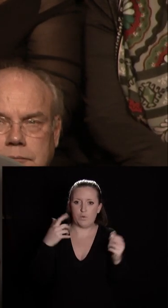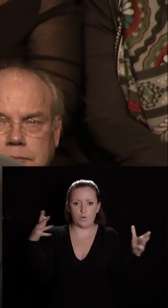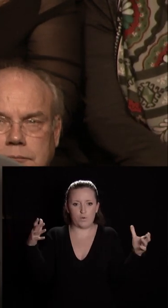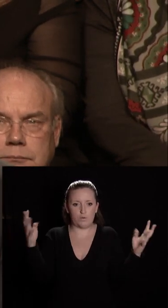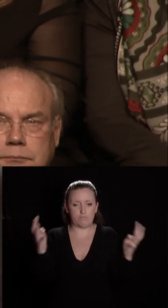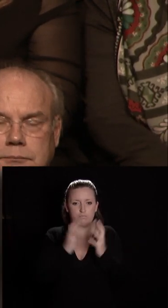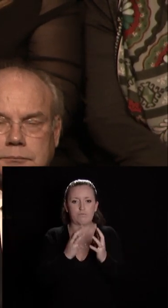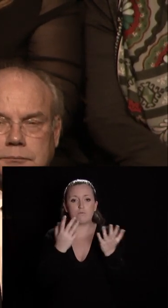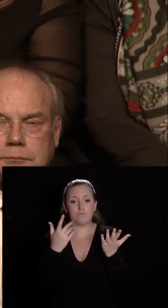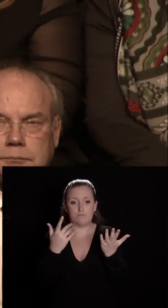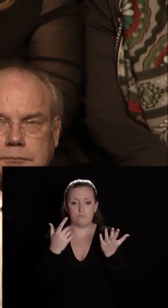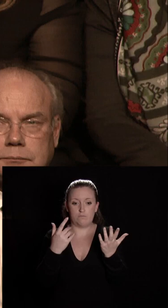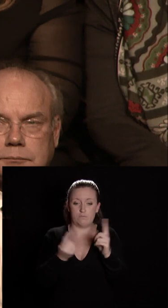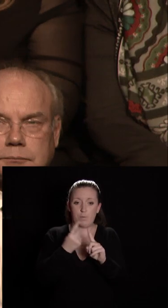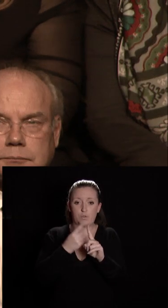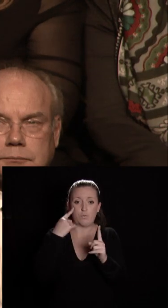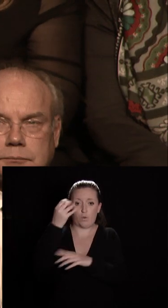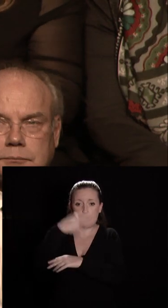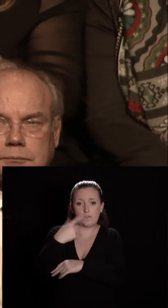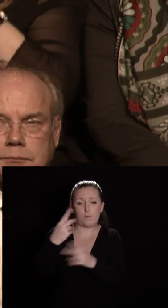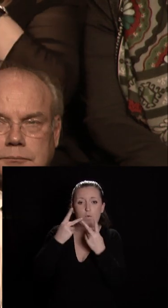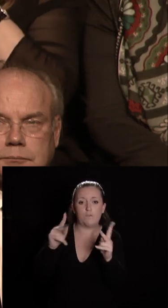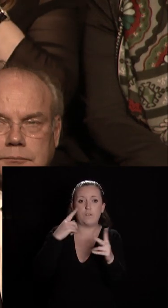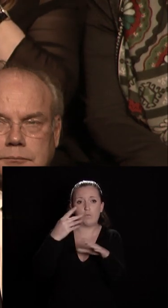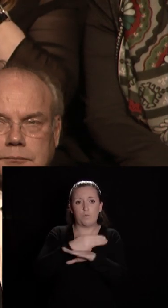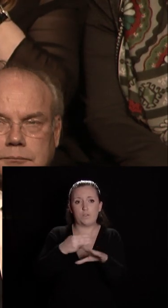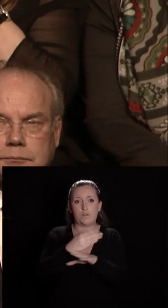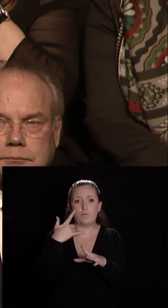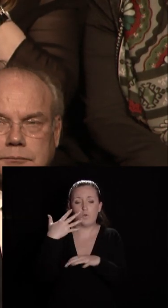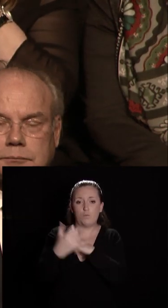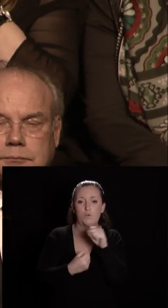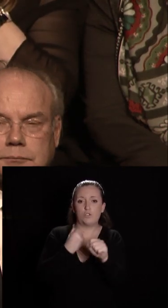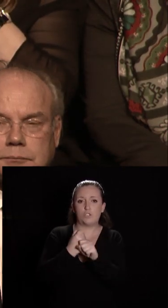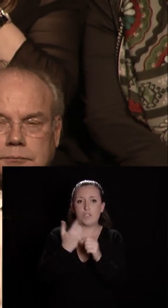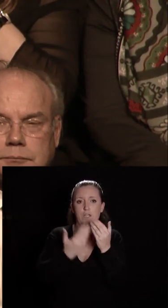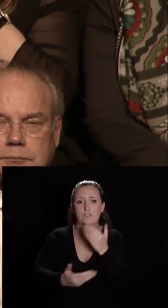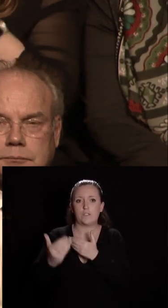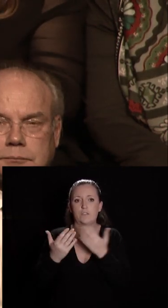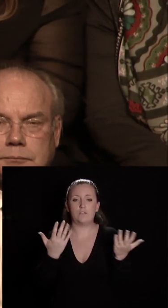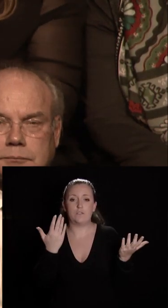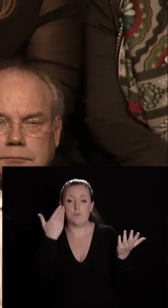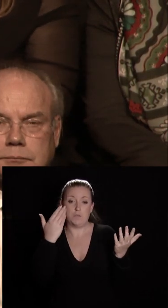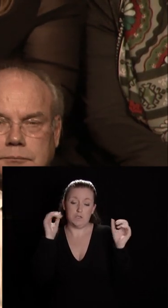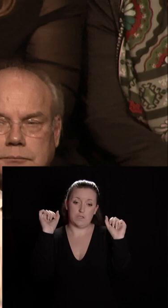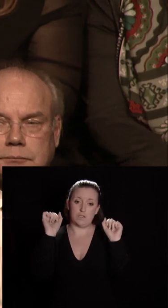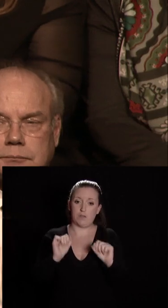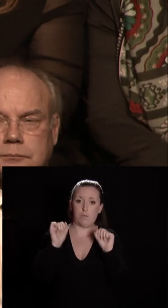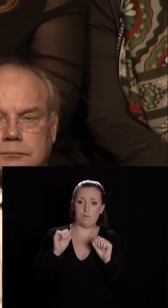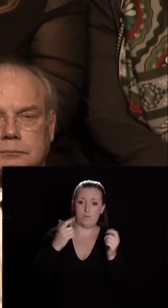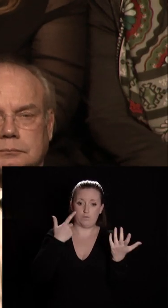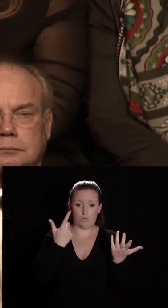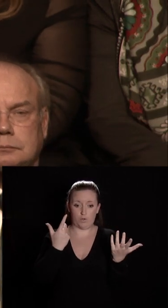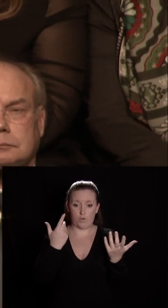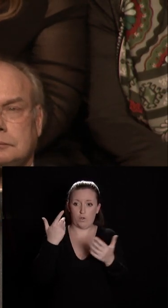c'est à dire le destin de notre ville de notre métropole pour les prochaines années et si nous sommes capables de nourrir